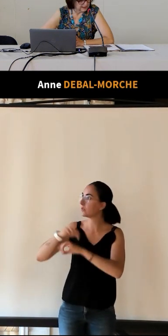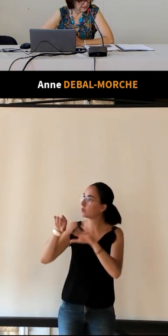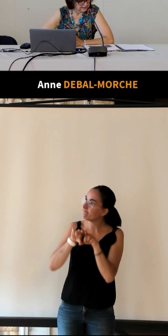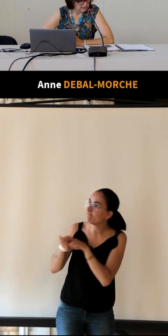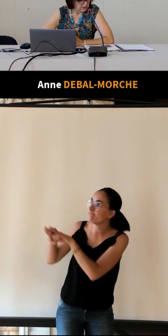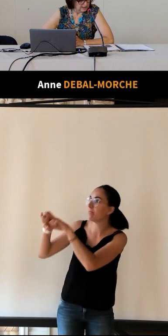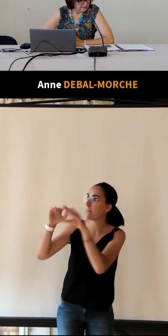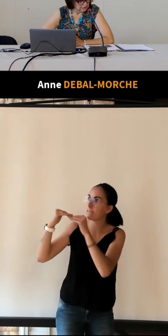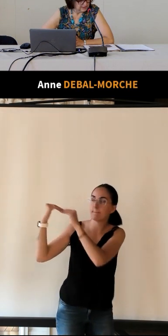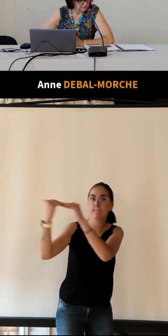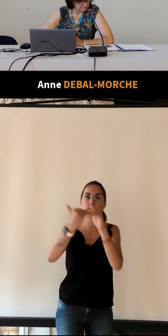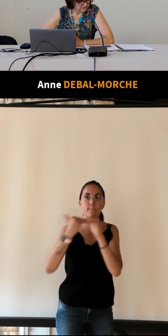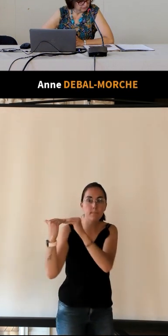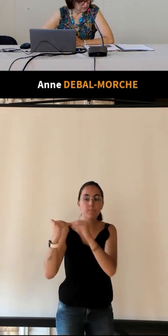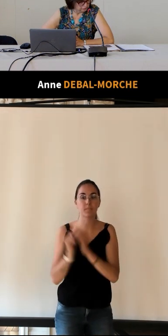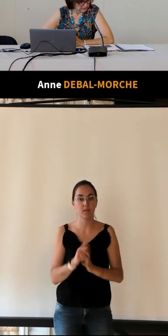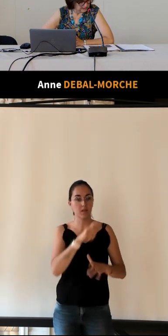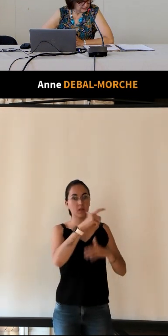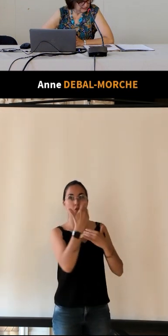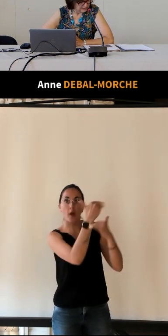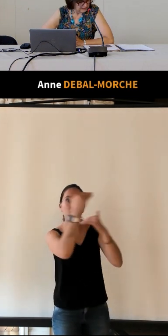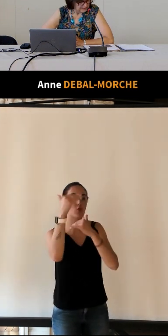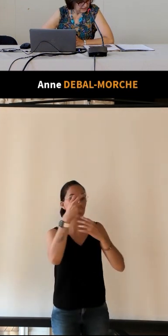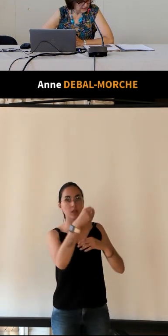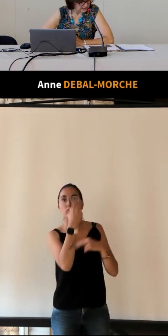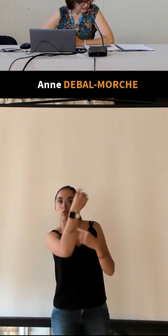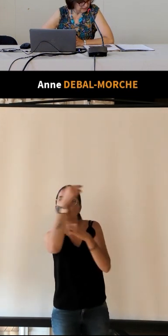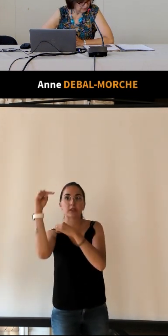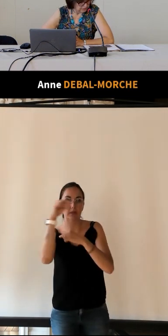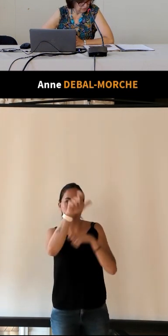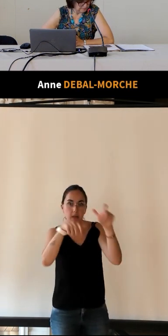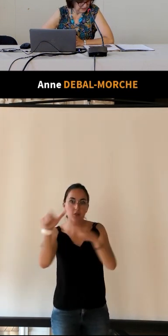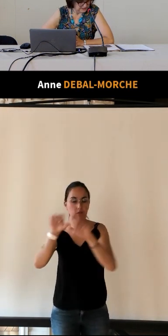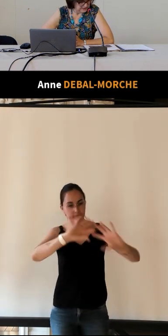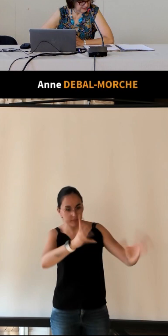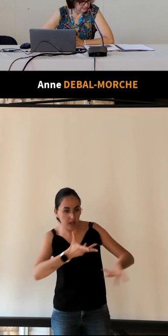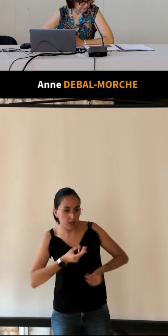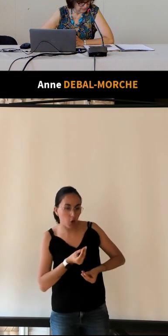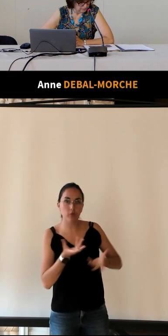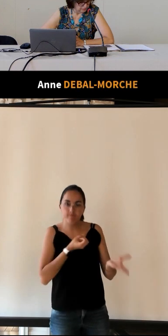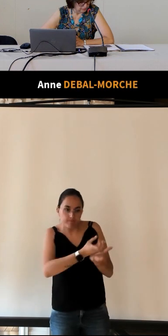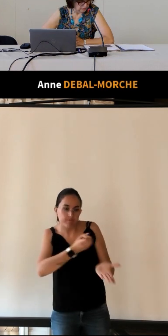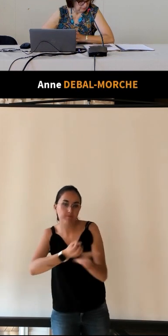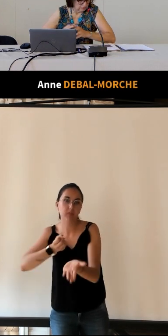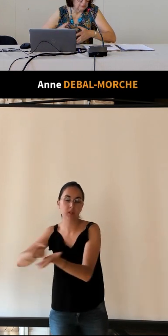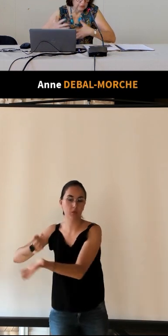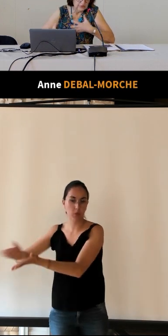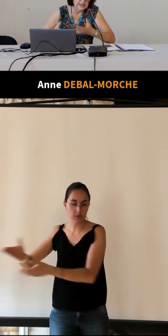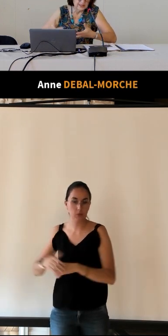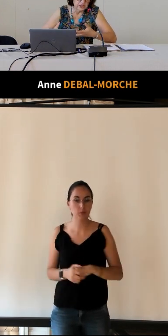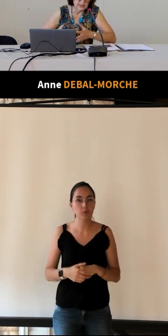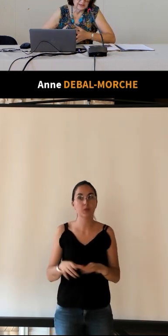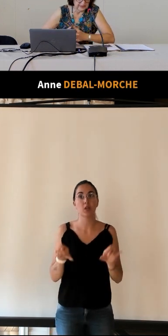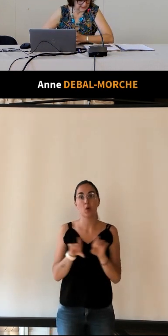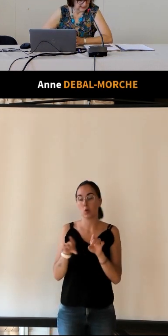Tourelle l'accueil et l'information des touristes et également participe en